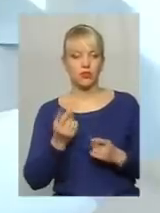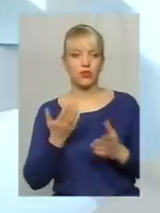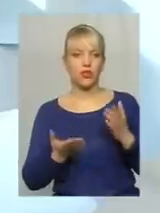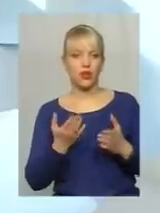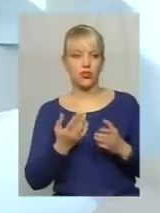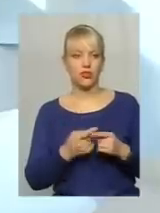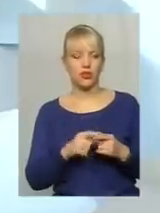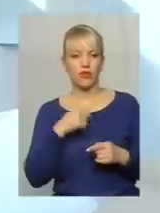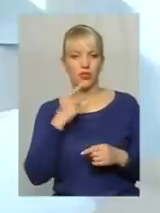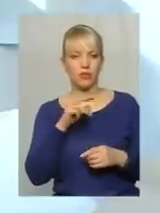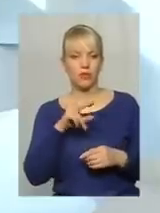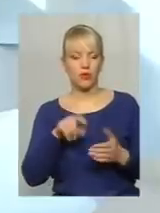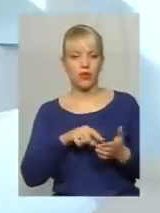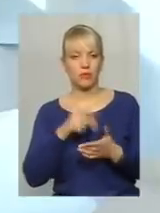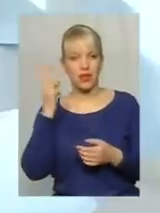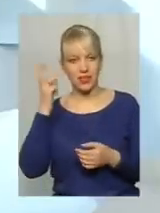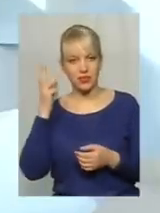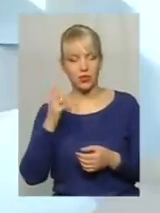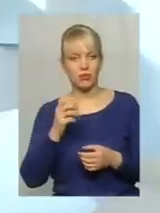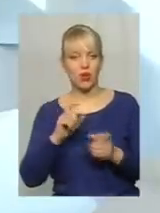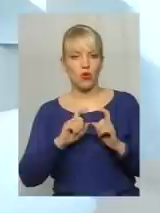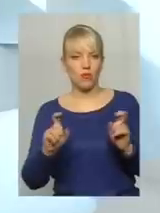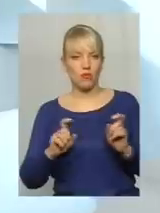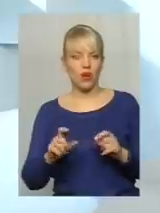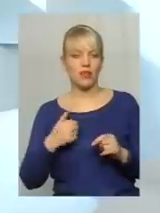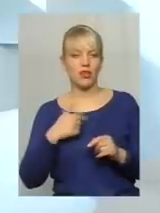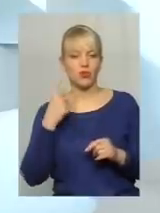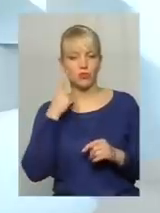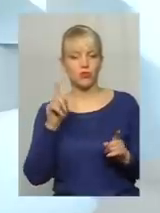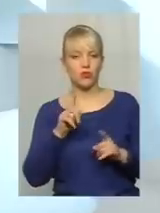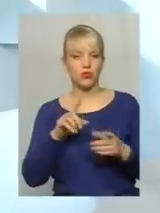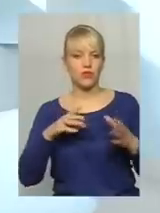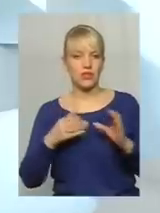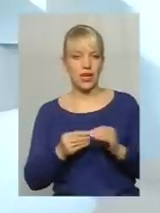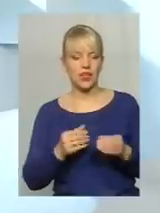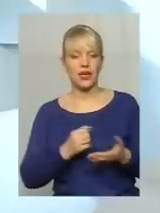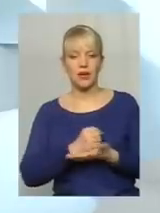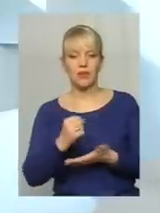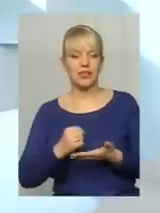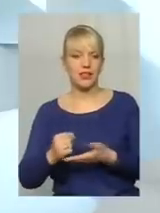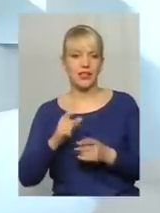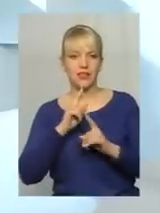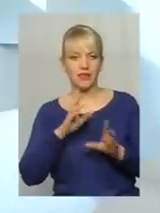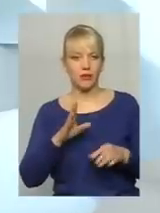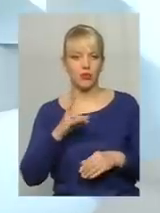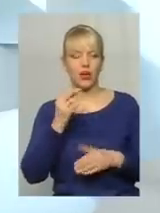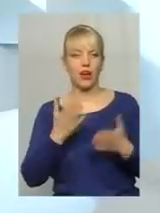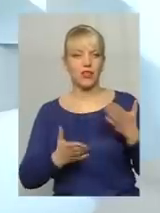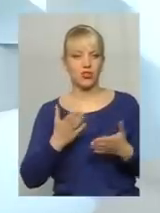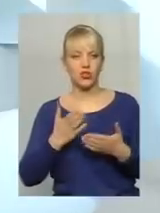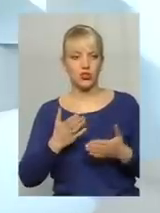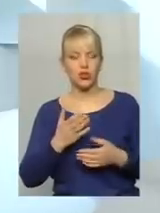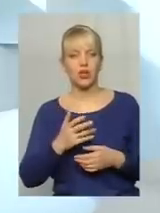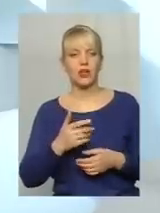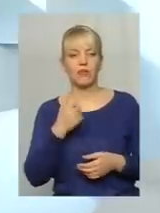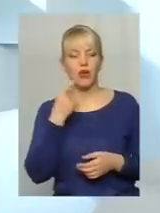говорити по хмельницьких компаніях, то я думаю, що взагалі претендентів не буде. А якщо говорити про